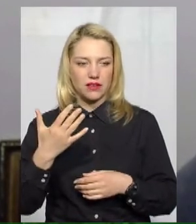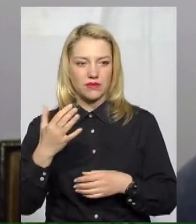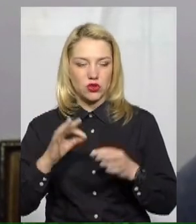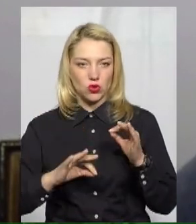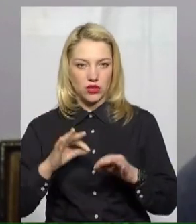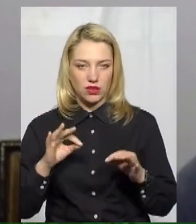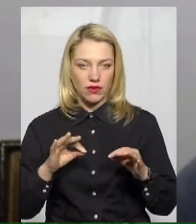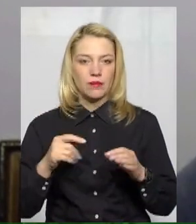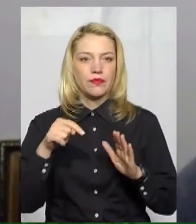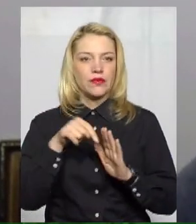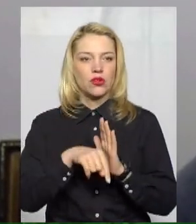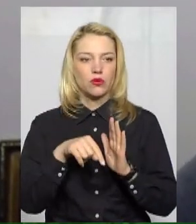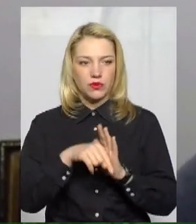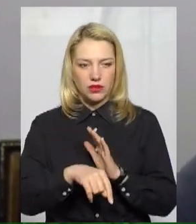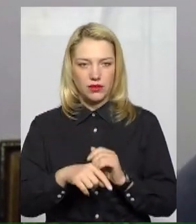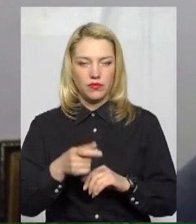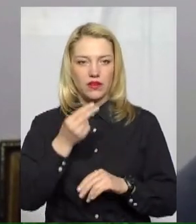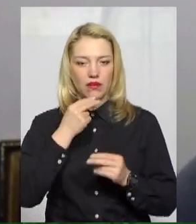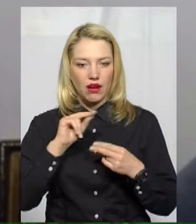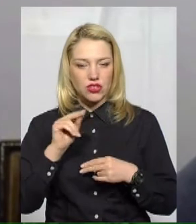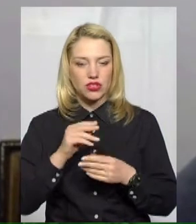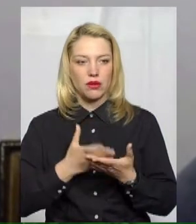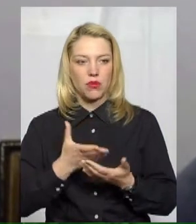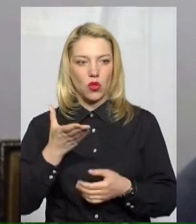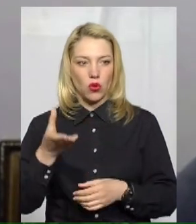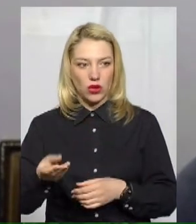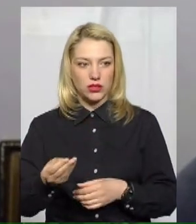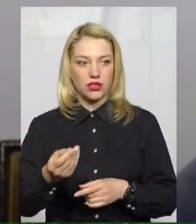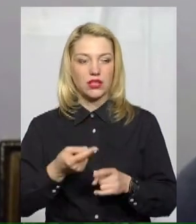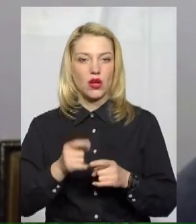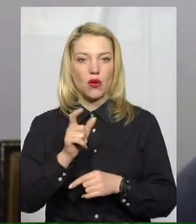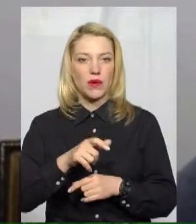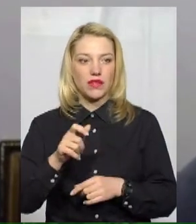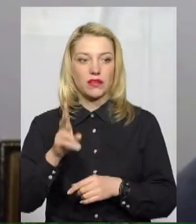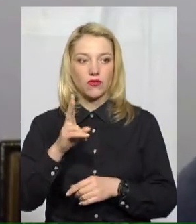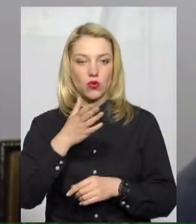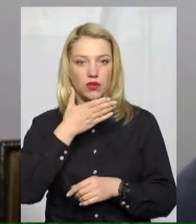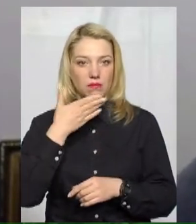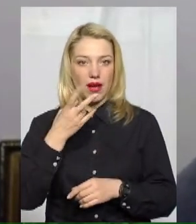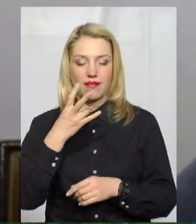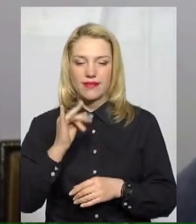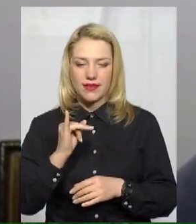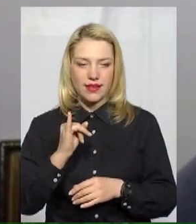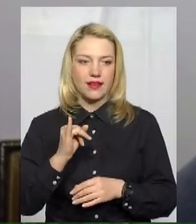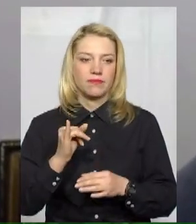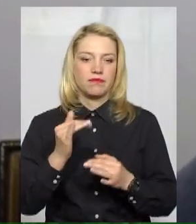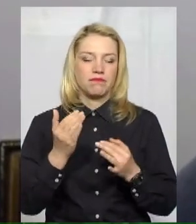Тобто, справніше платять все ж таки абоненти, в яких немає ні пільки, соціалів.